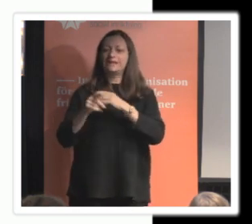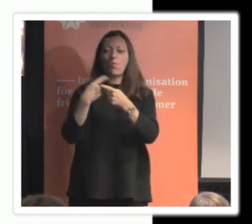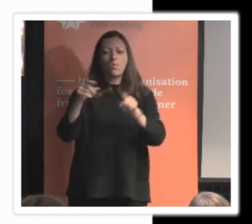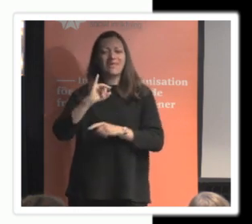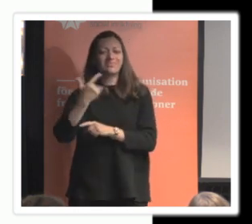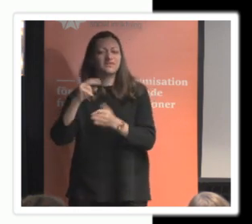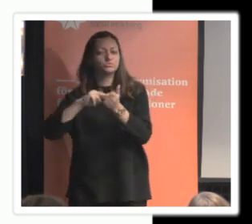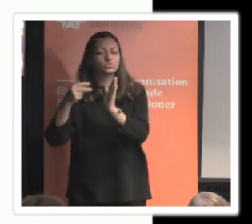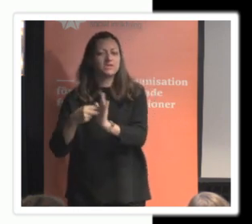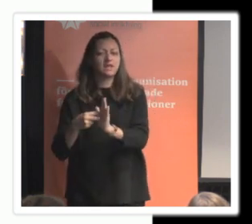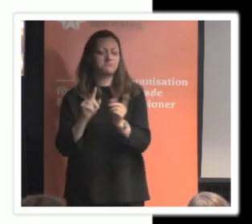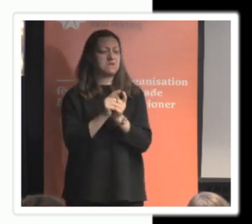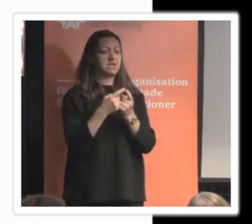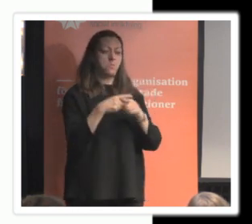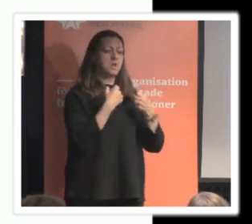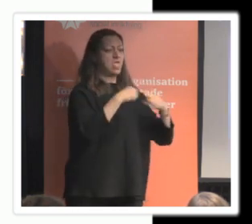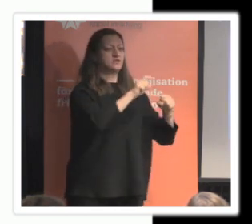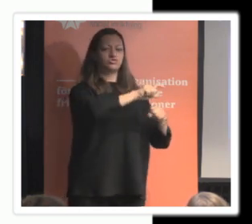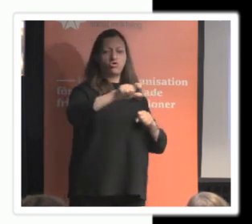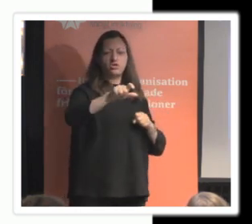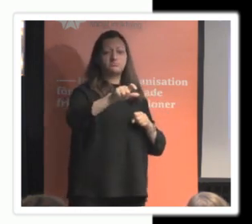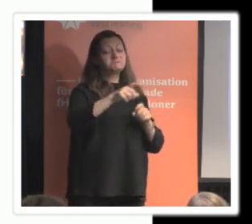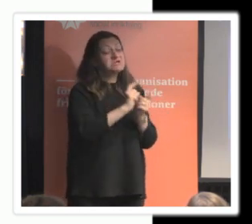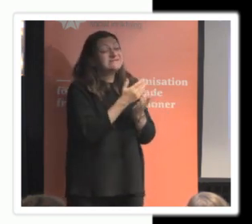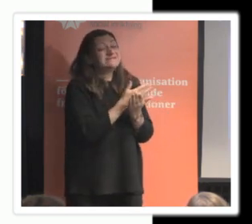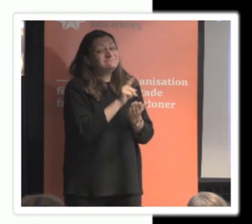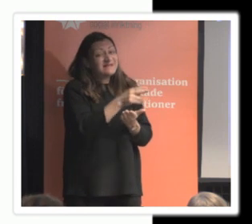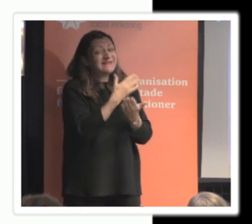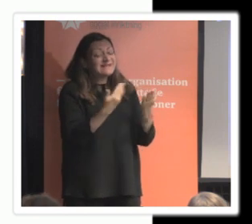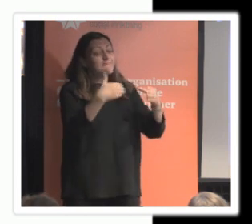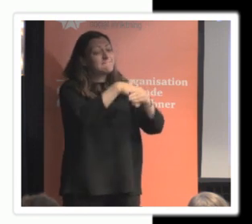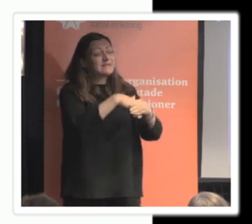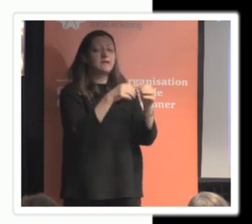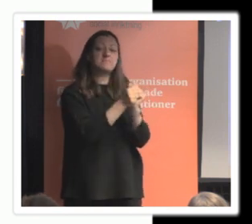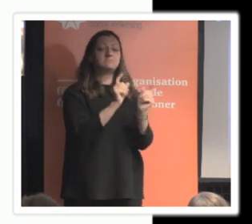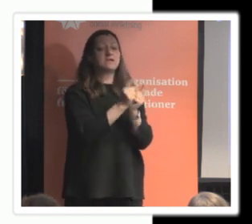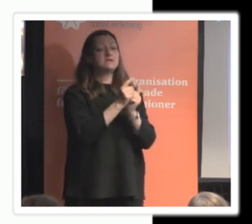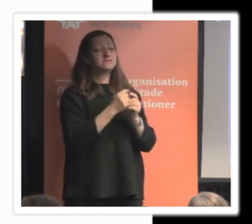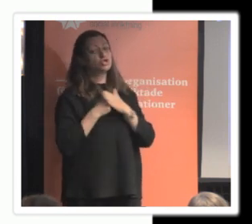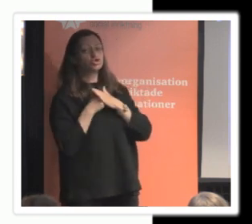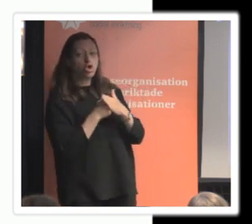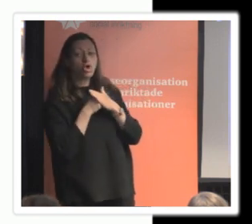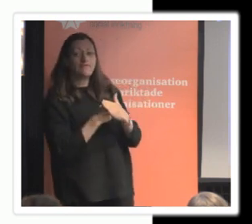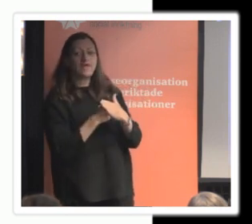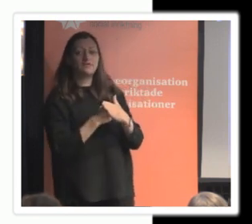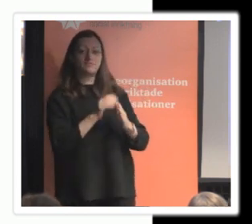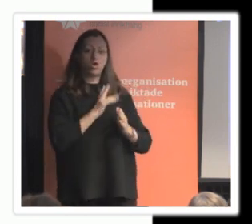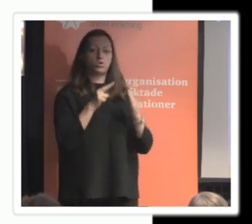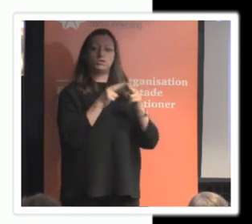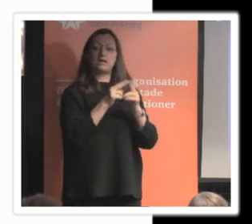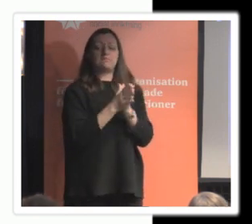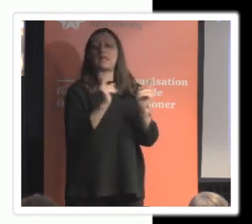eller aktörer som i och för sig inte är medlemmar i organisationen men kanske sympatiserar eller som man har kontakt med ändå